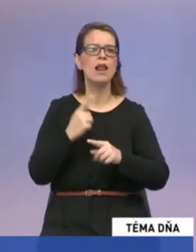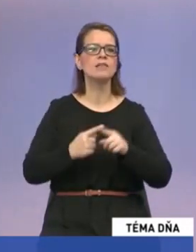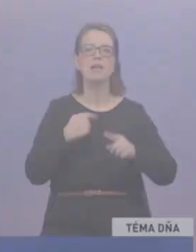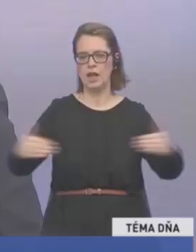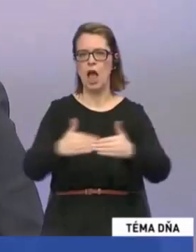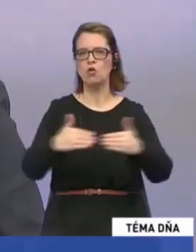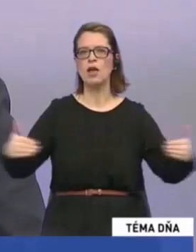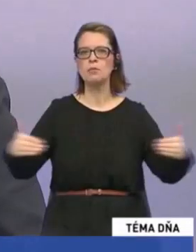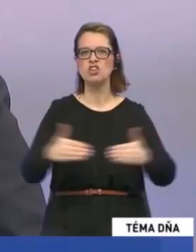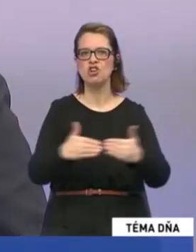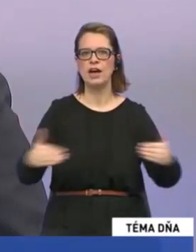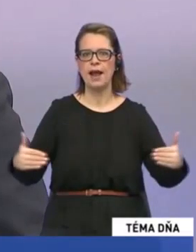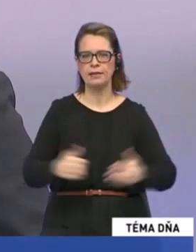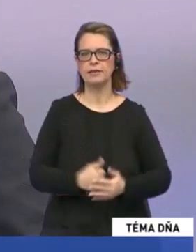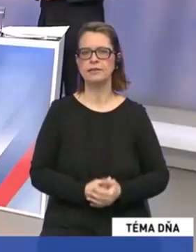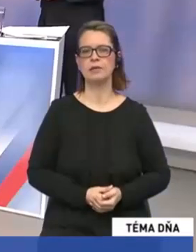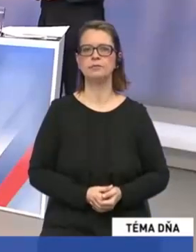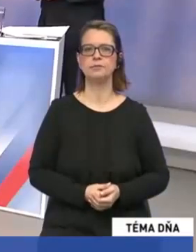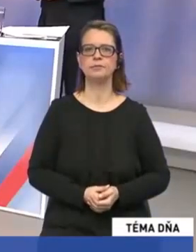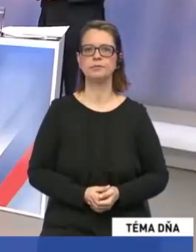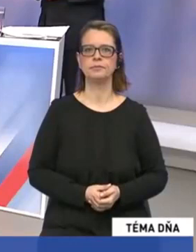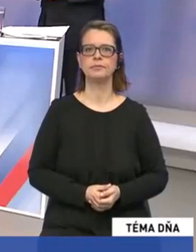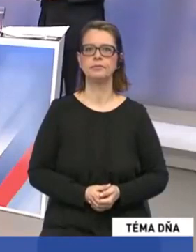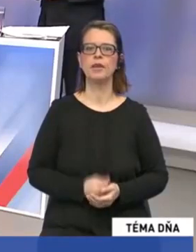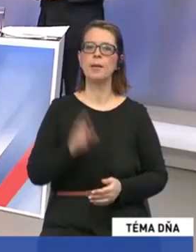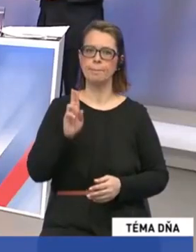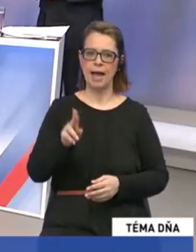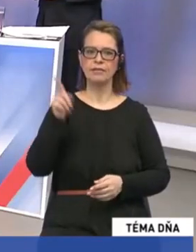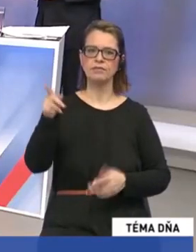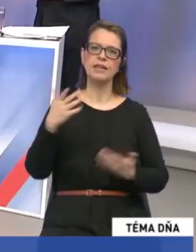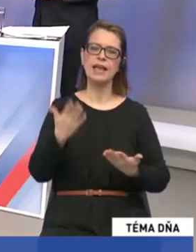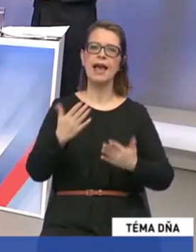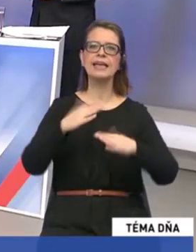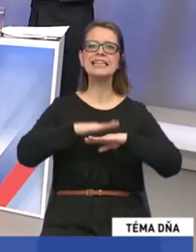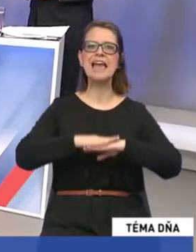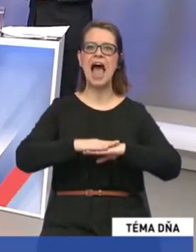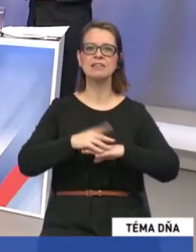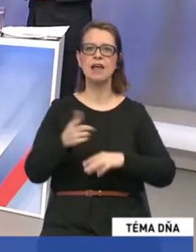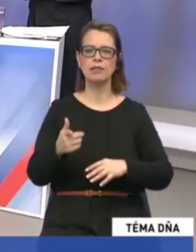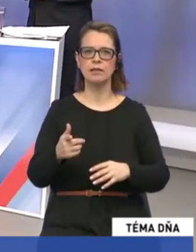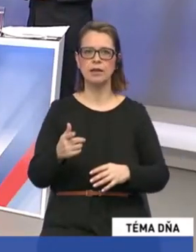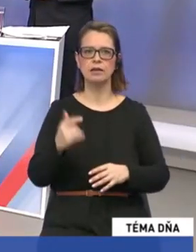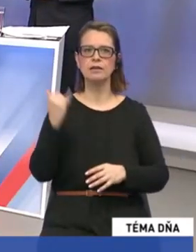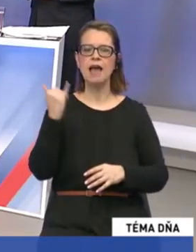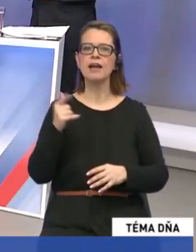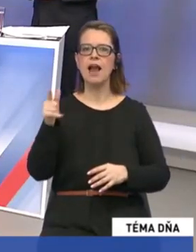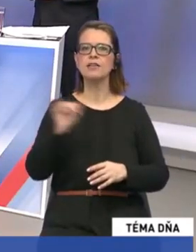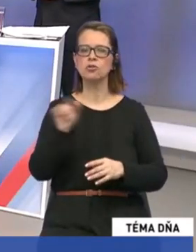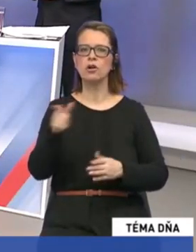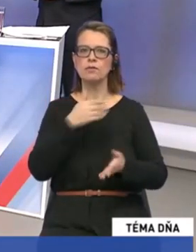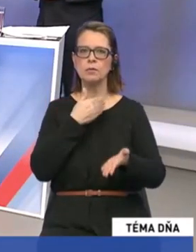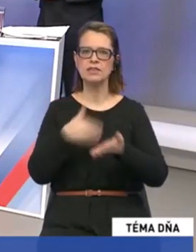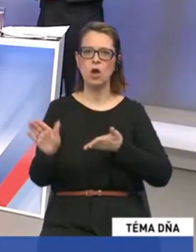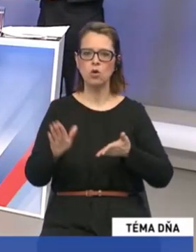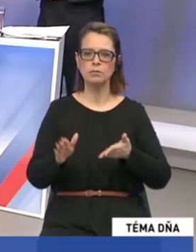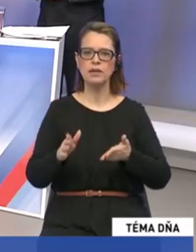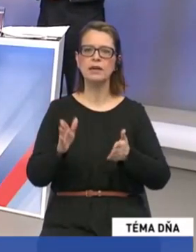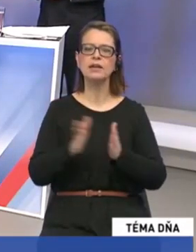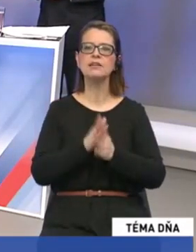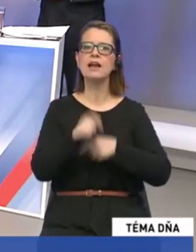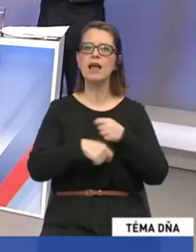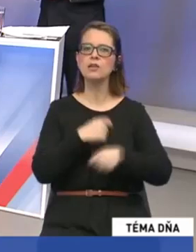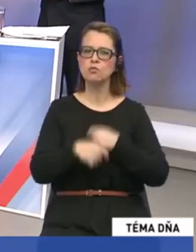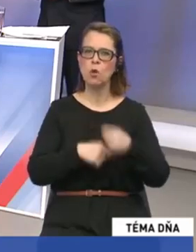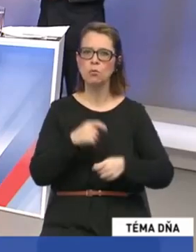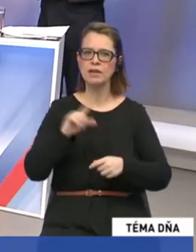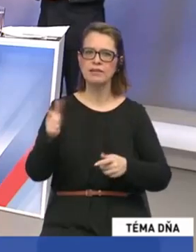nevyľúčili nikoho. Máte vy nejaké zásady, ktoré by ste odmietli v prípade spolupráce s inými stranami, ak by ich